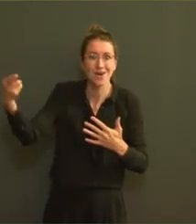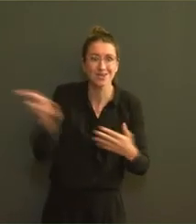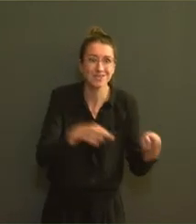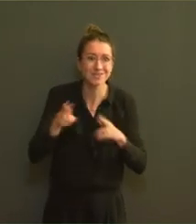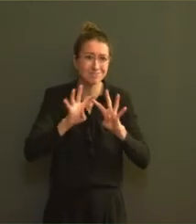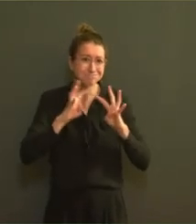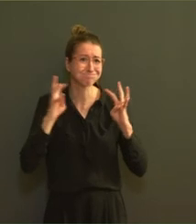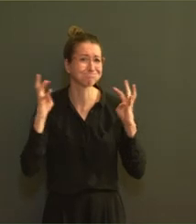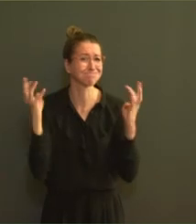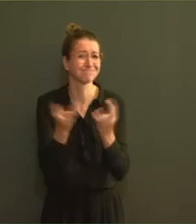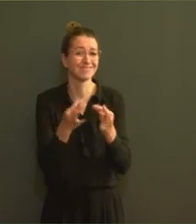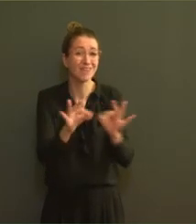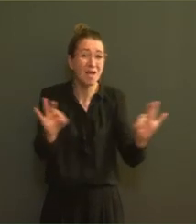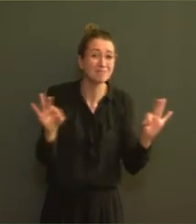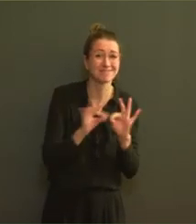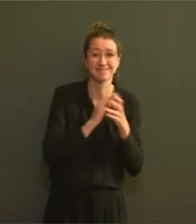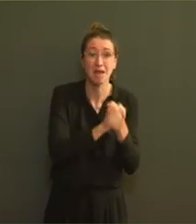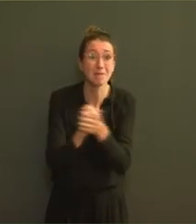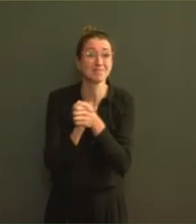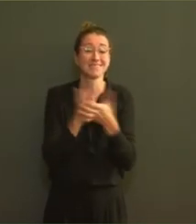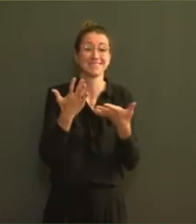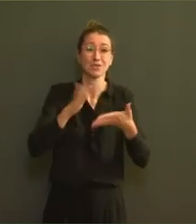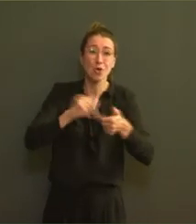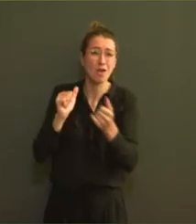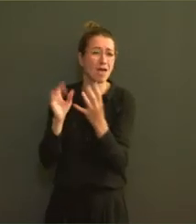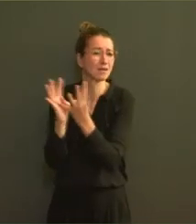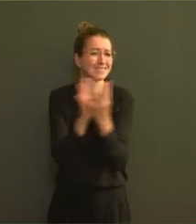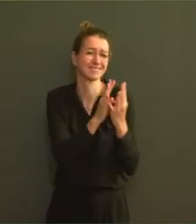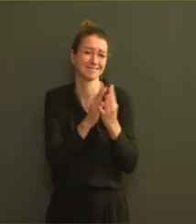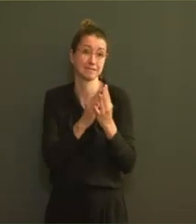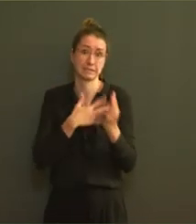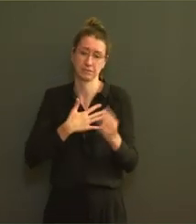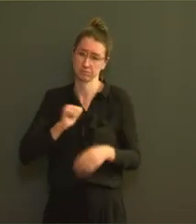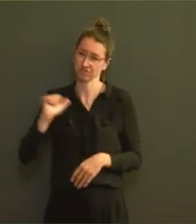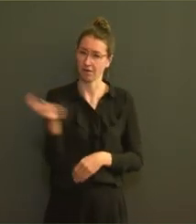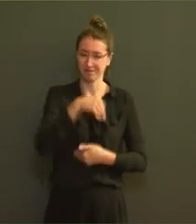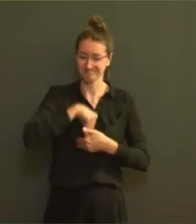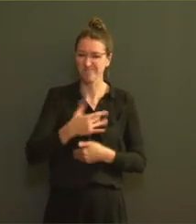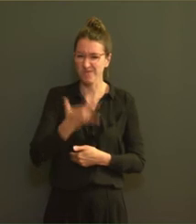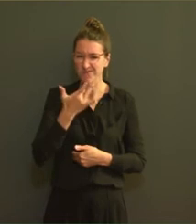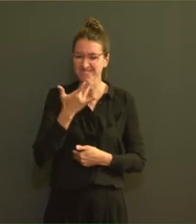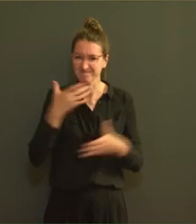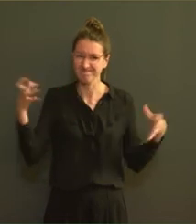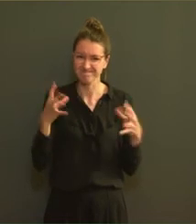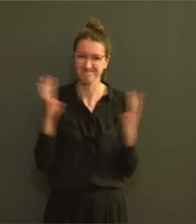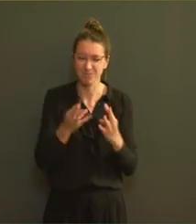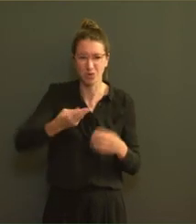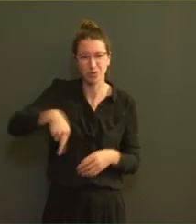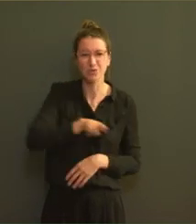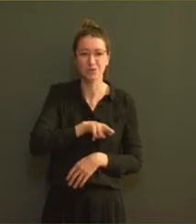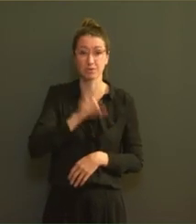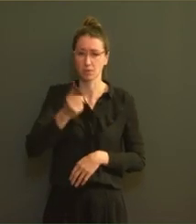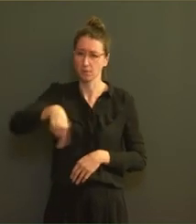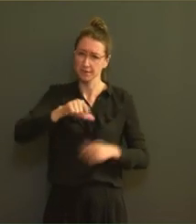que nous souhaitons tous. Donc maintenant, je vous invite vraiment à vous poser la question. Quelle est votre raison ?